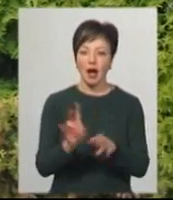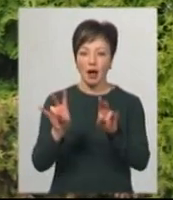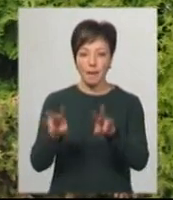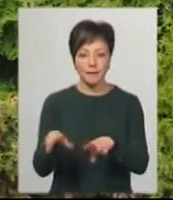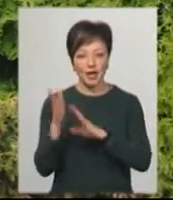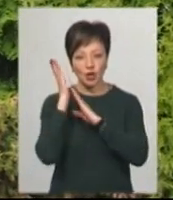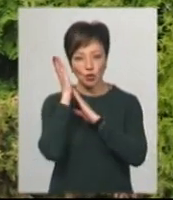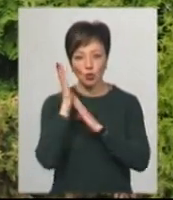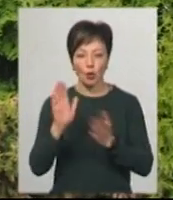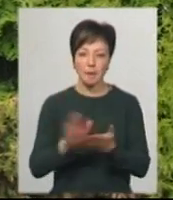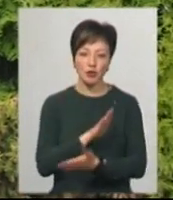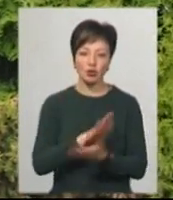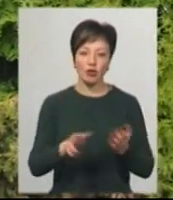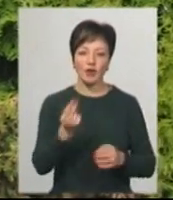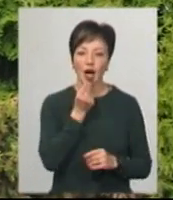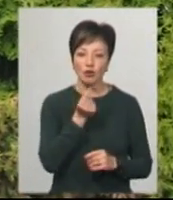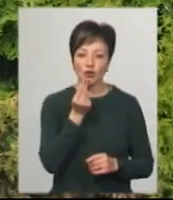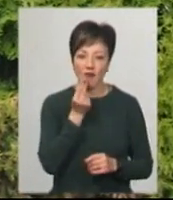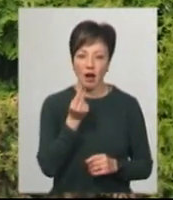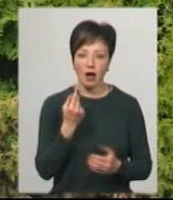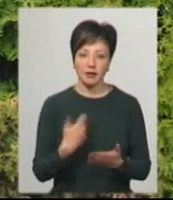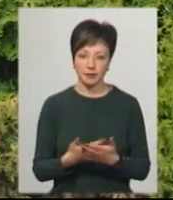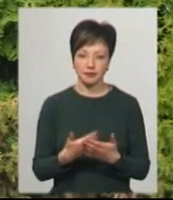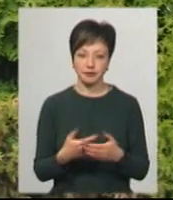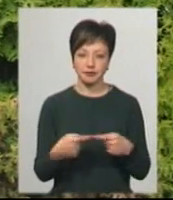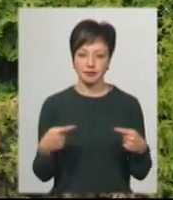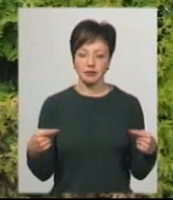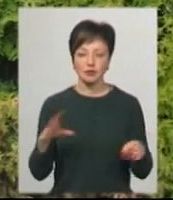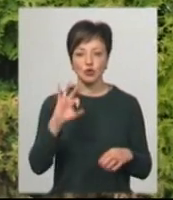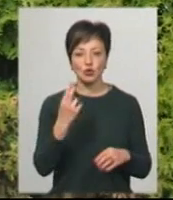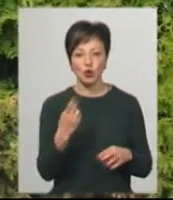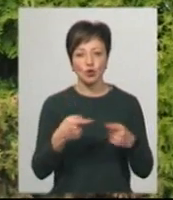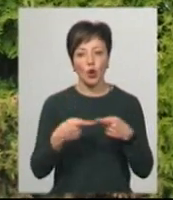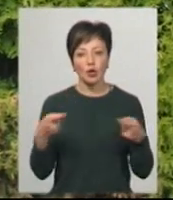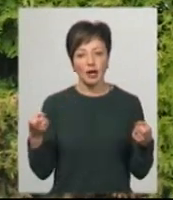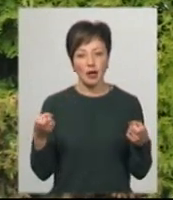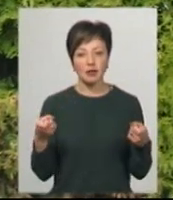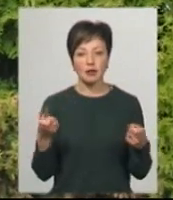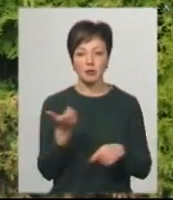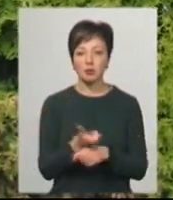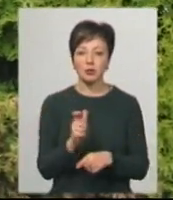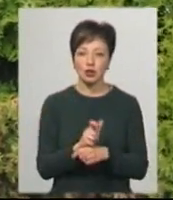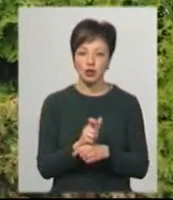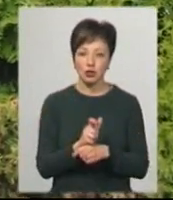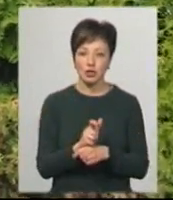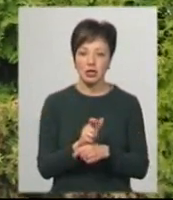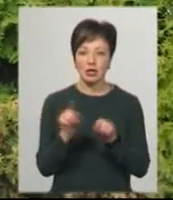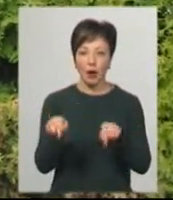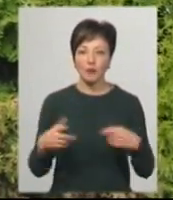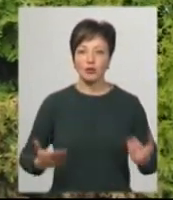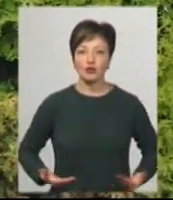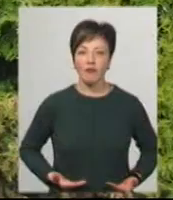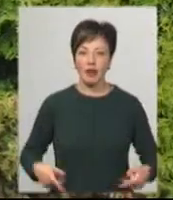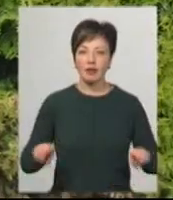безкоштовне харчування таким чином. А в соціальному готелі більшість там проживає